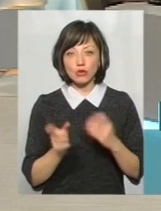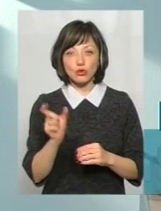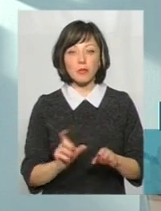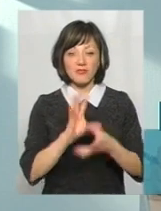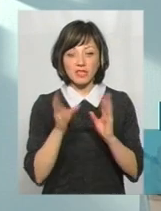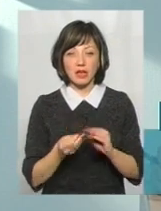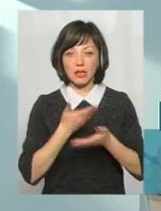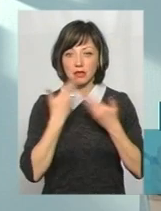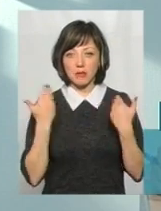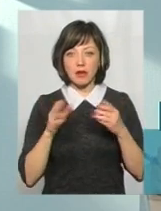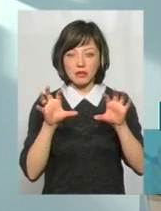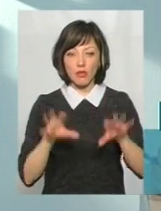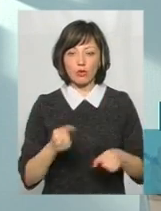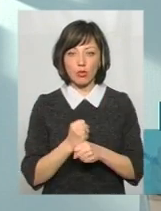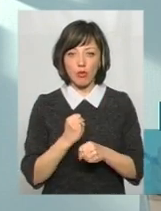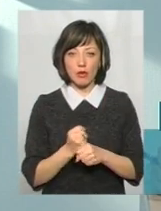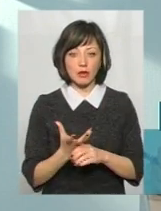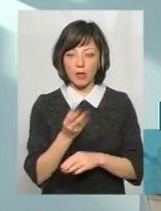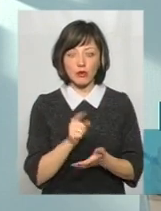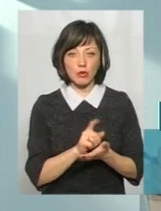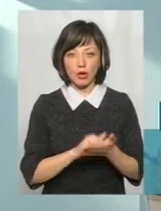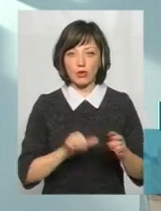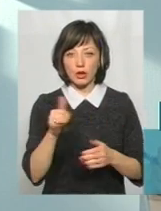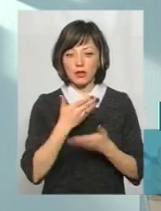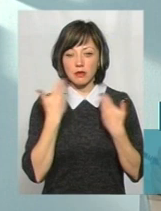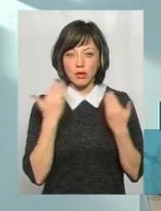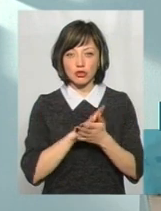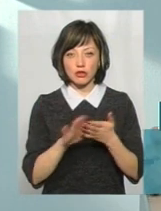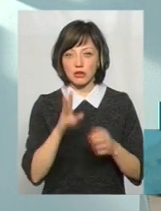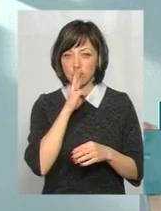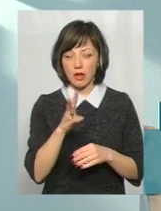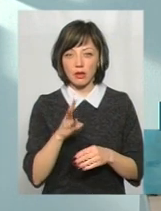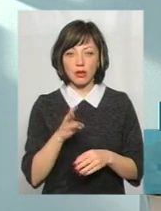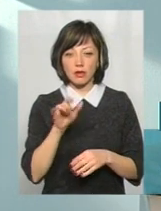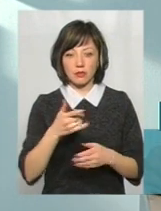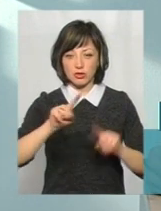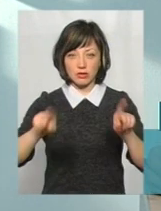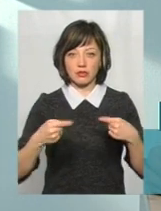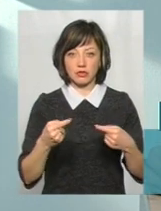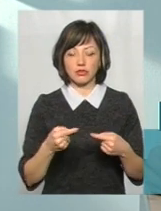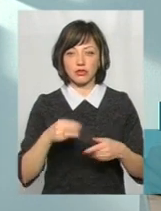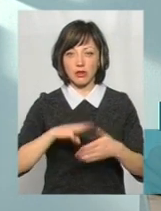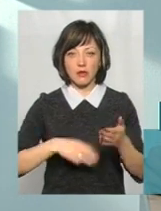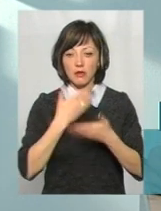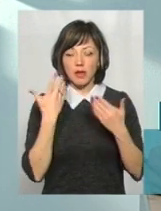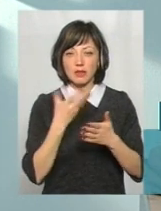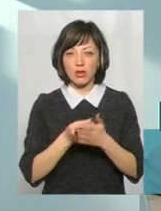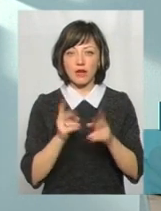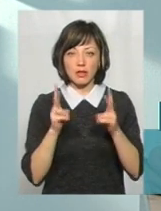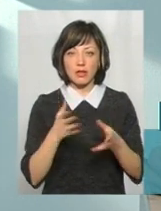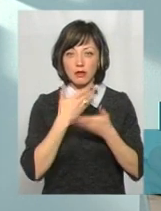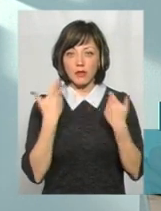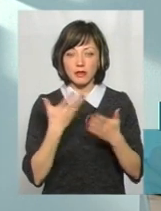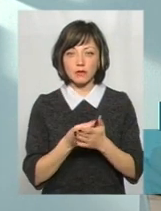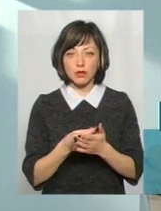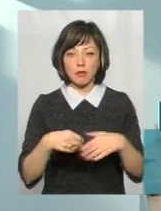взагалі легальної роботи, тобто, вона не платить податки, в неї немає білої зарплати, з неї навіть немає, як стягнути той штраф, в неї немає своєї квартири, в неї немає